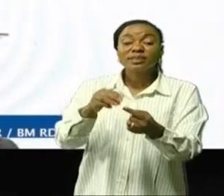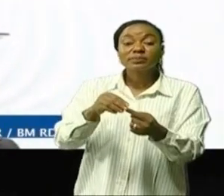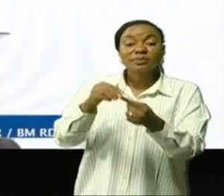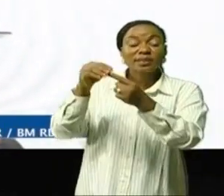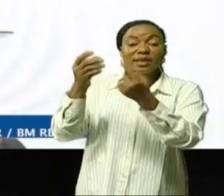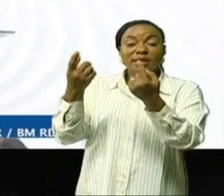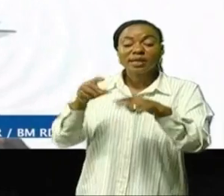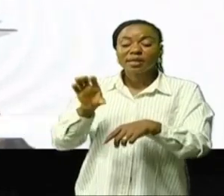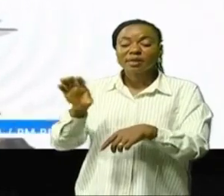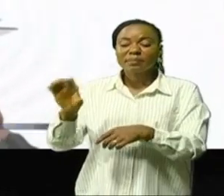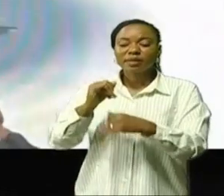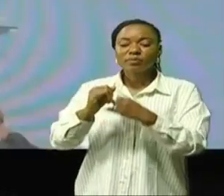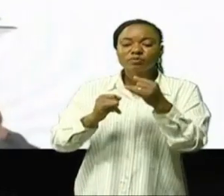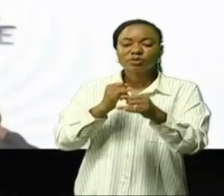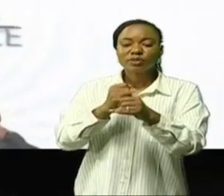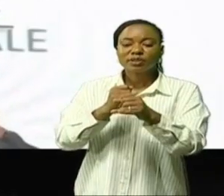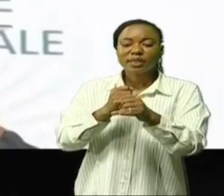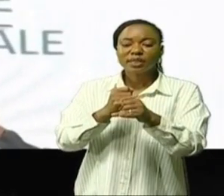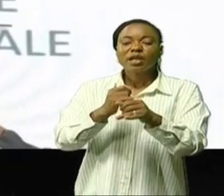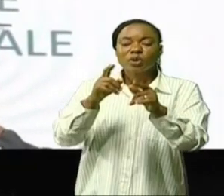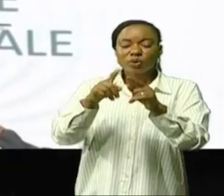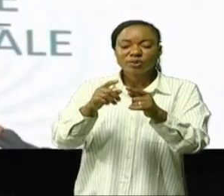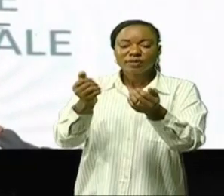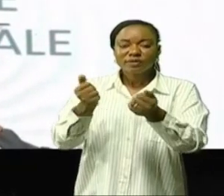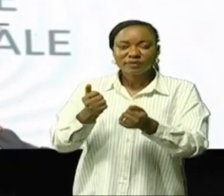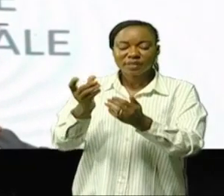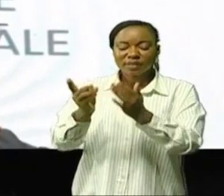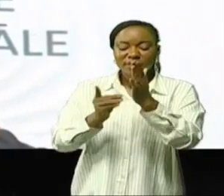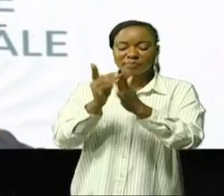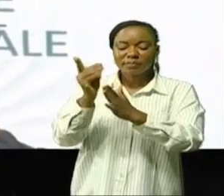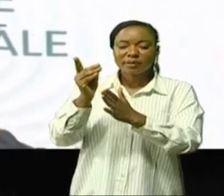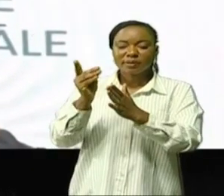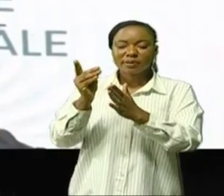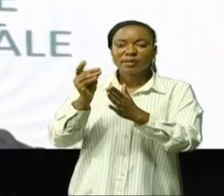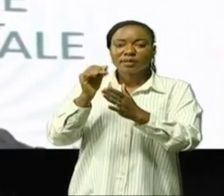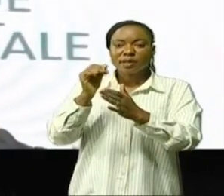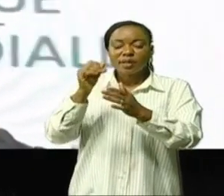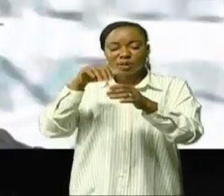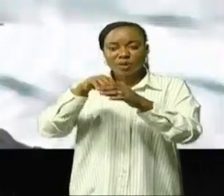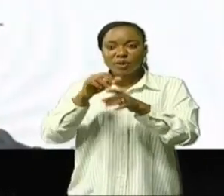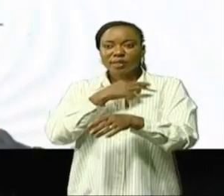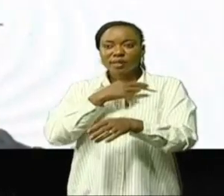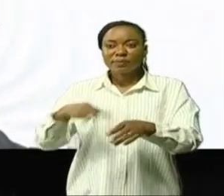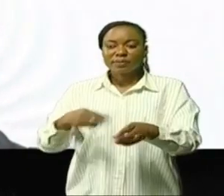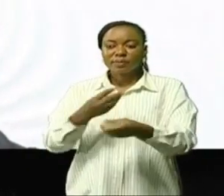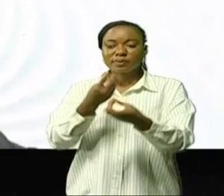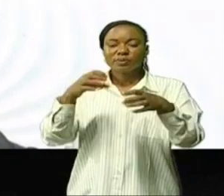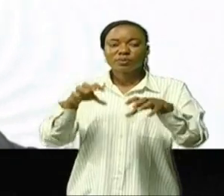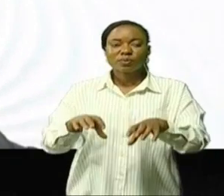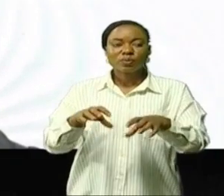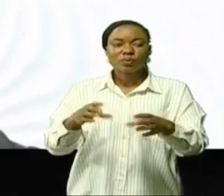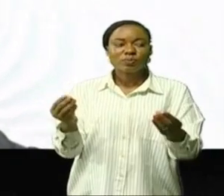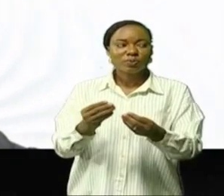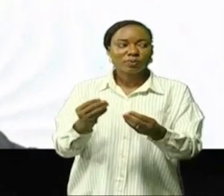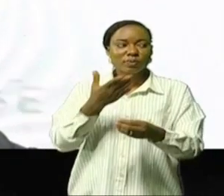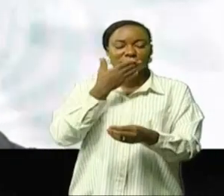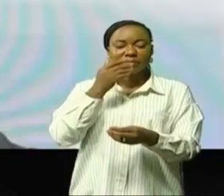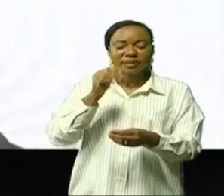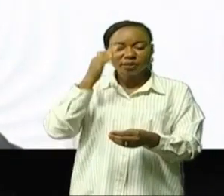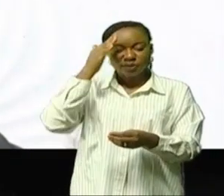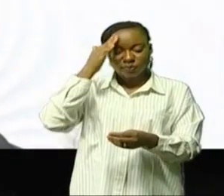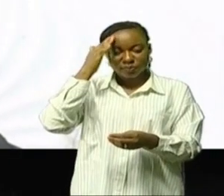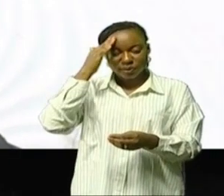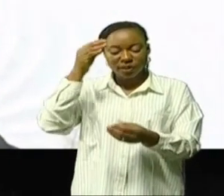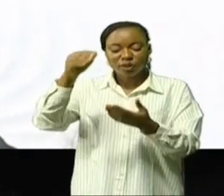la Banque mondiale soutient le programme de développement du centre de PME en République démocratique du Congo c'est parce qu'elle sait qu'elle pourrait